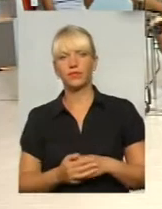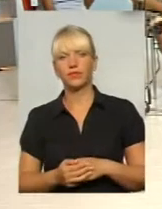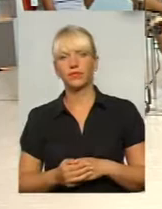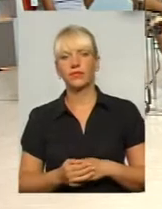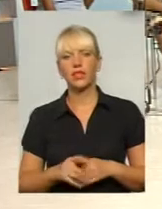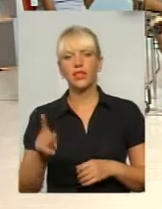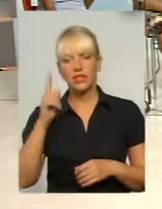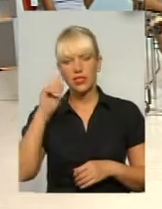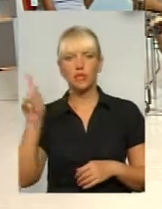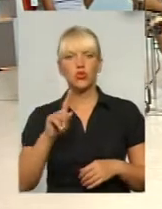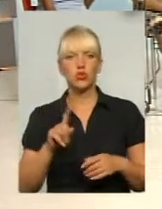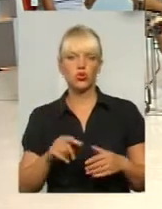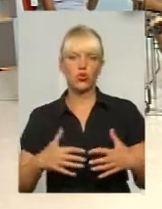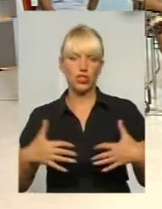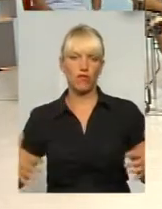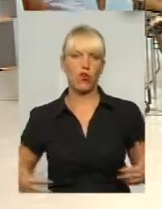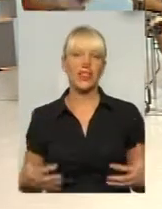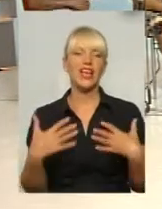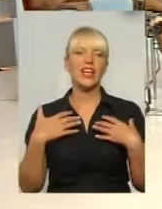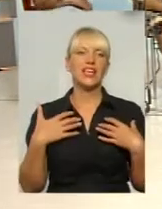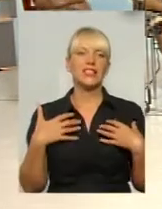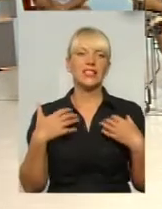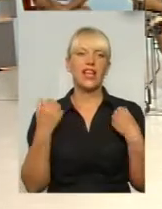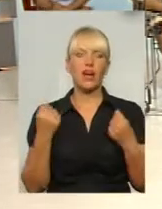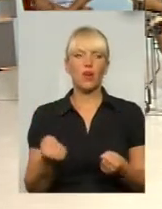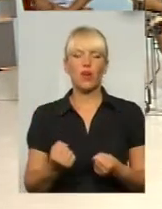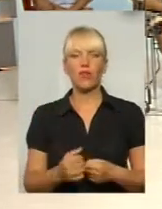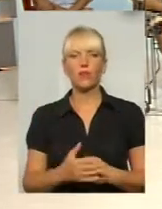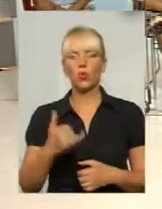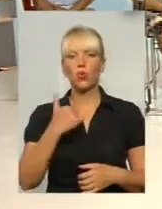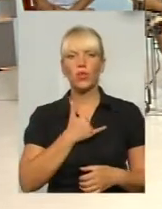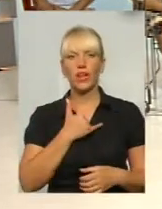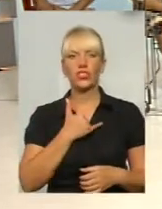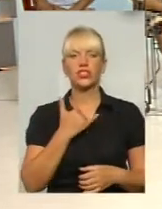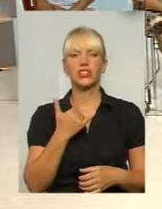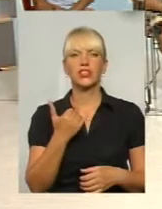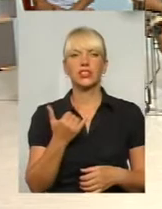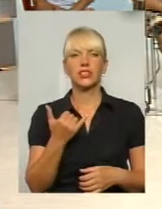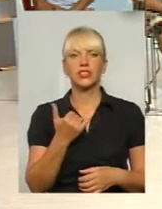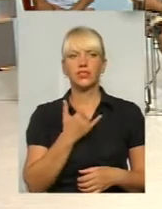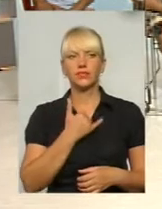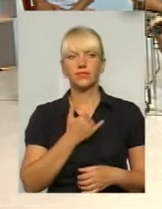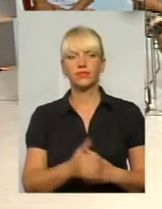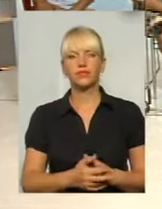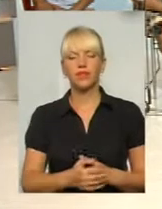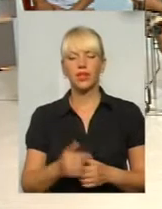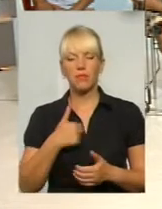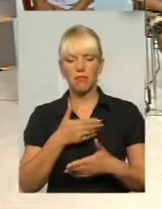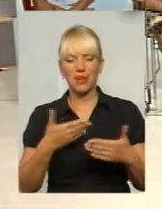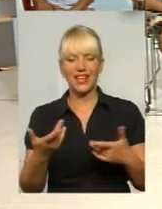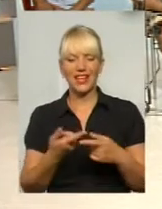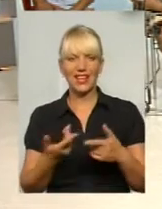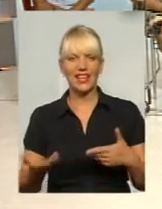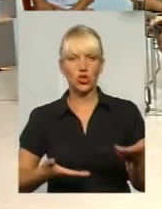я вас переб'ю, в наших гостей є питання до вас. І городський